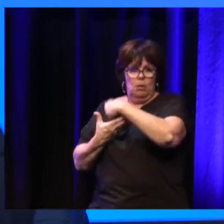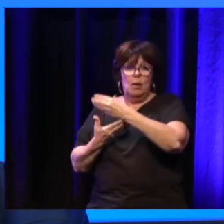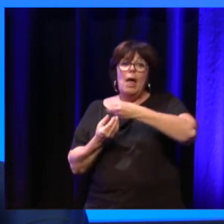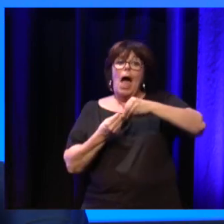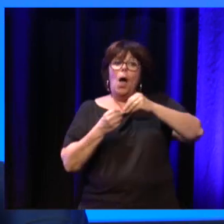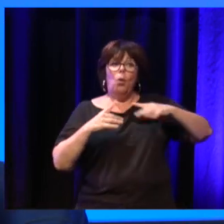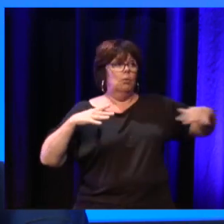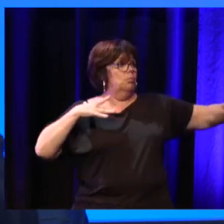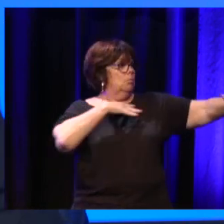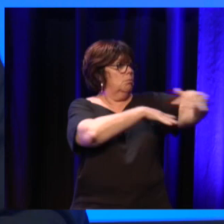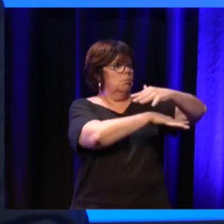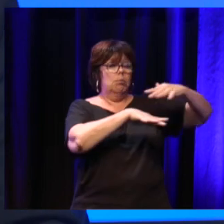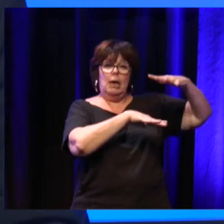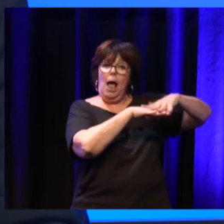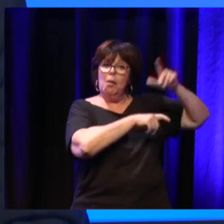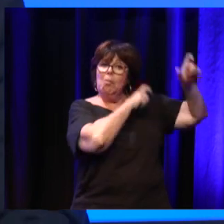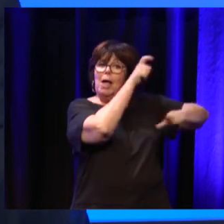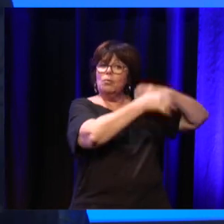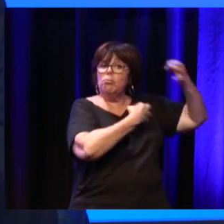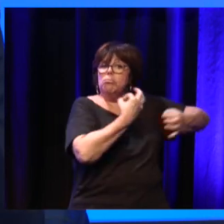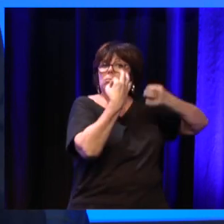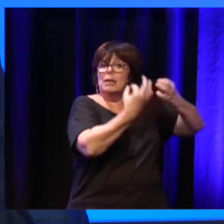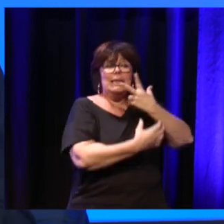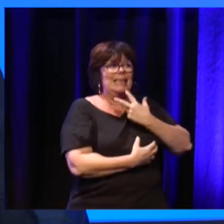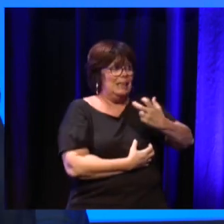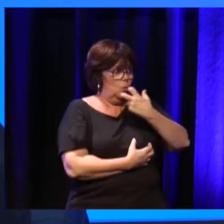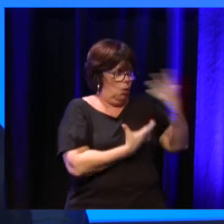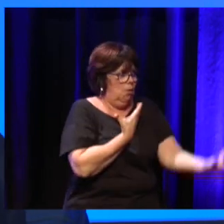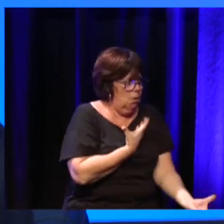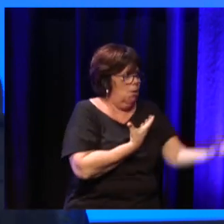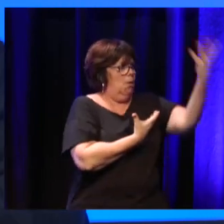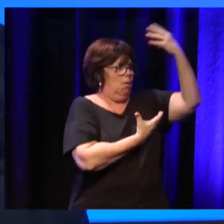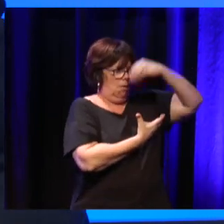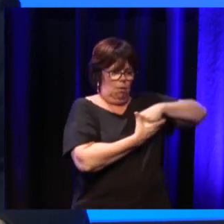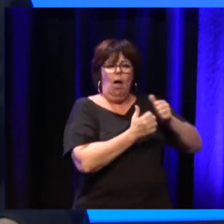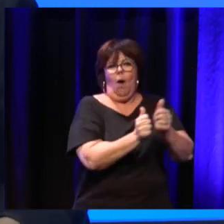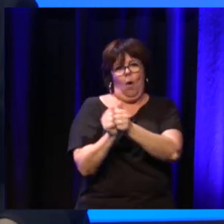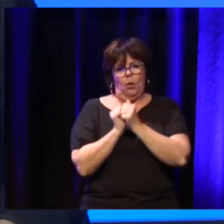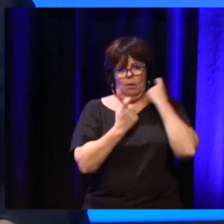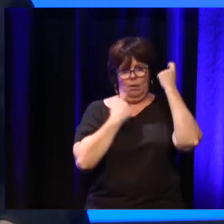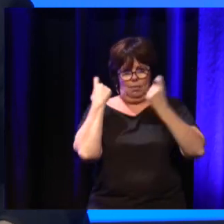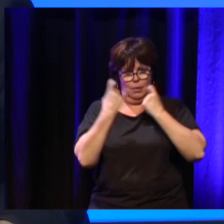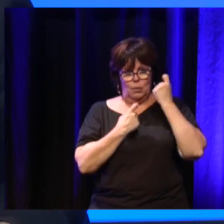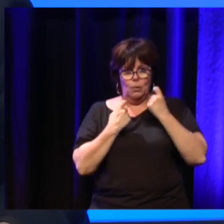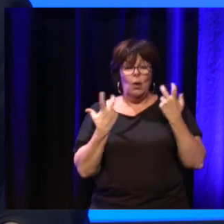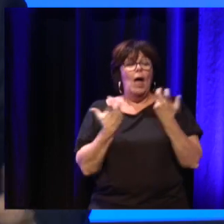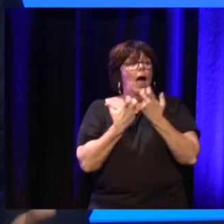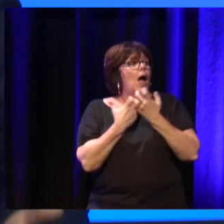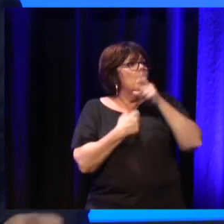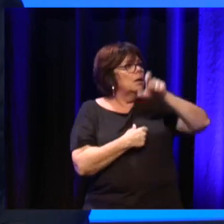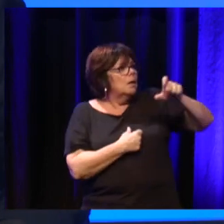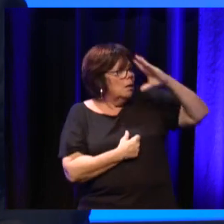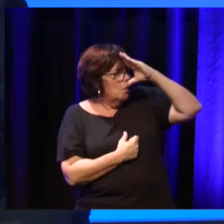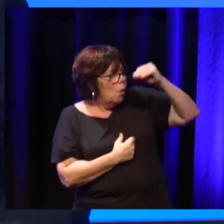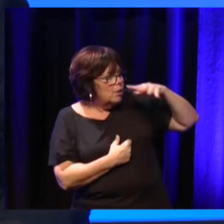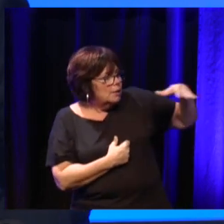Donc on a réuni plusieurs professions et on a essayé de comprendre quelles étaient leurs préoccupations et leurs